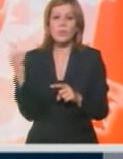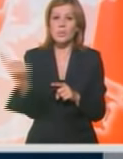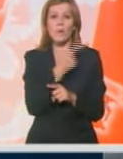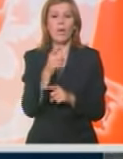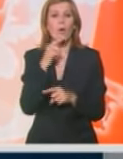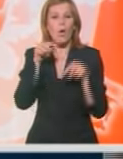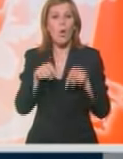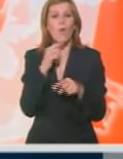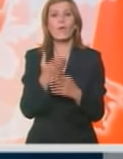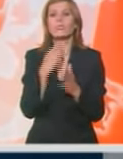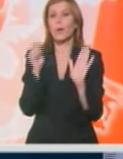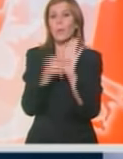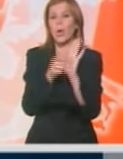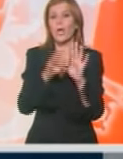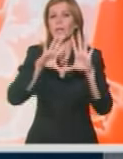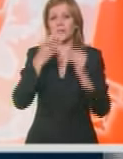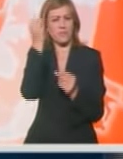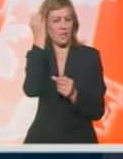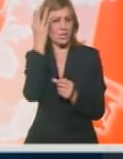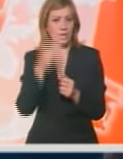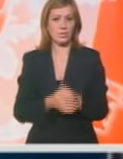koji u ovoj Varošvici prodaju sve i svašta.